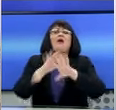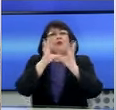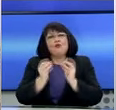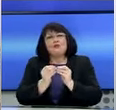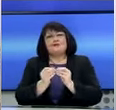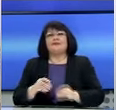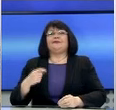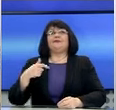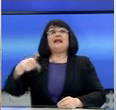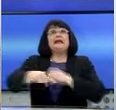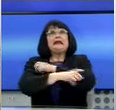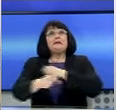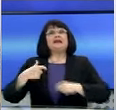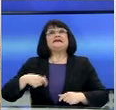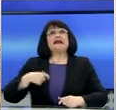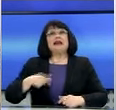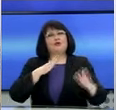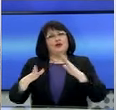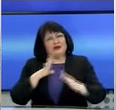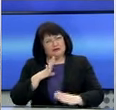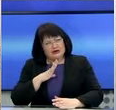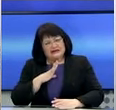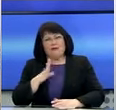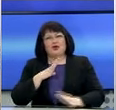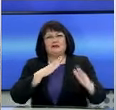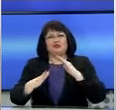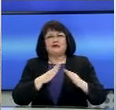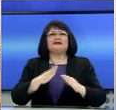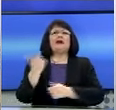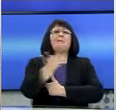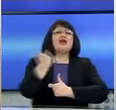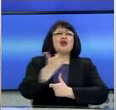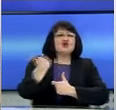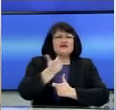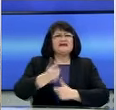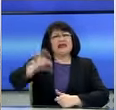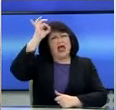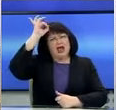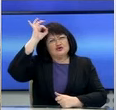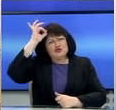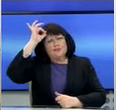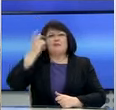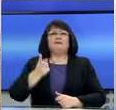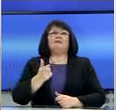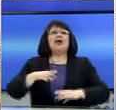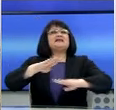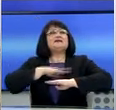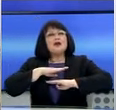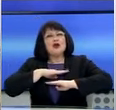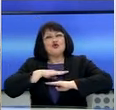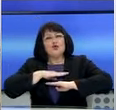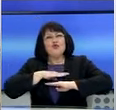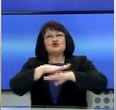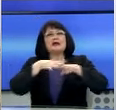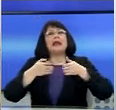στελέχη της Γενικής Γραμματείας Πολιτικής Προστασίας, του Πυροσβεστικού Σώματος, της Ελληνικής Αστυνομίας, των Ενόπλων Δυνάμεων,